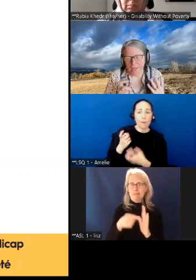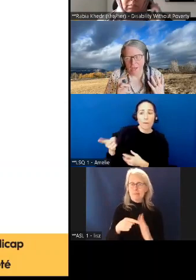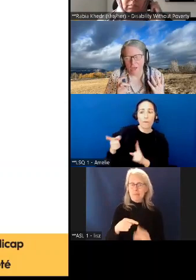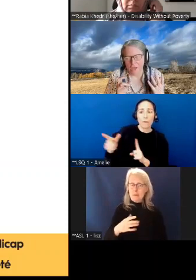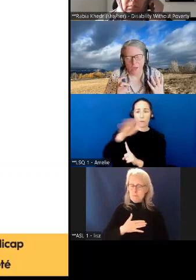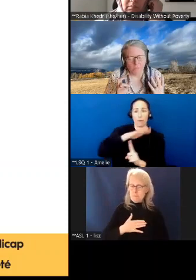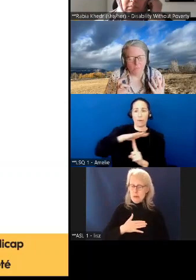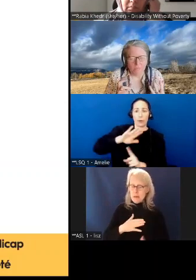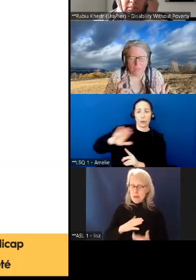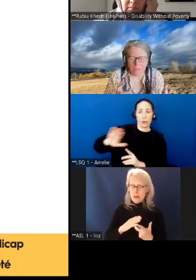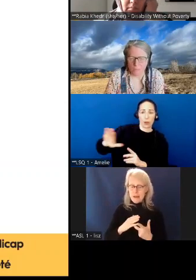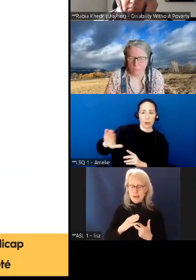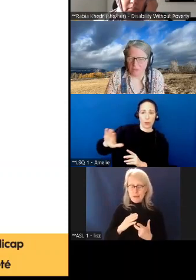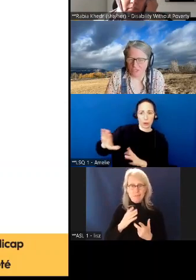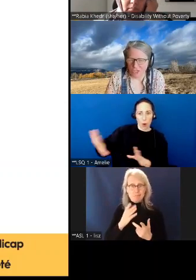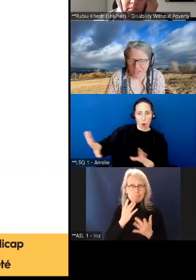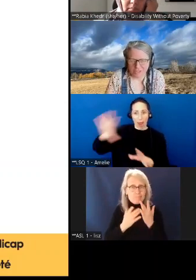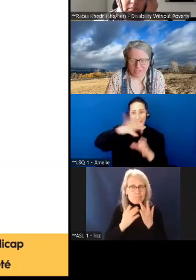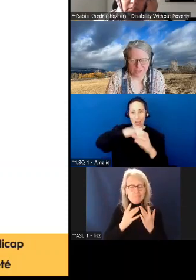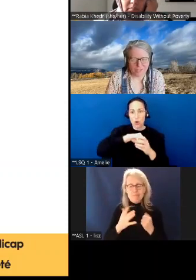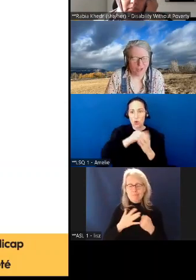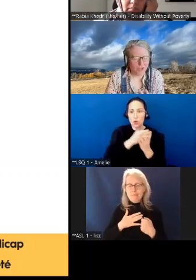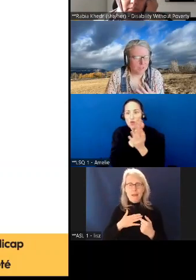situation va être inclue?